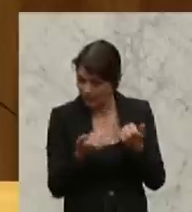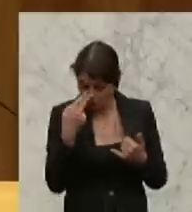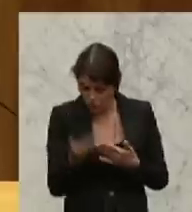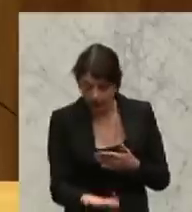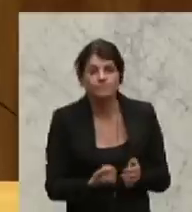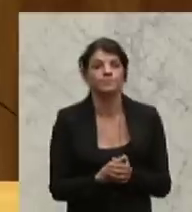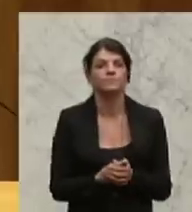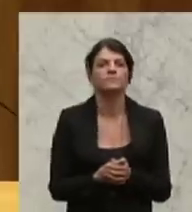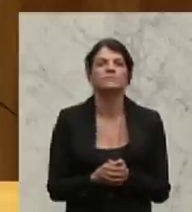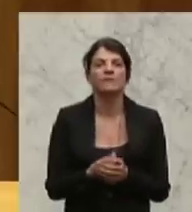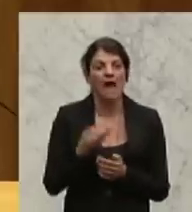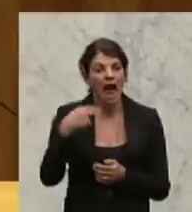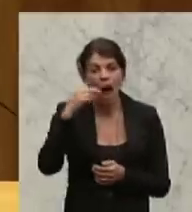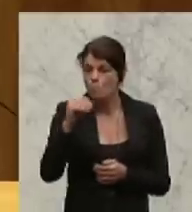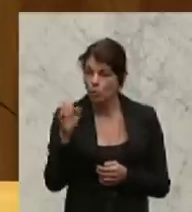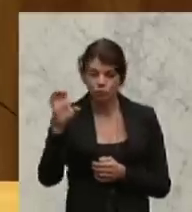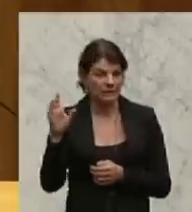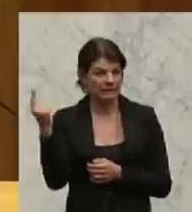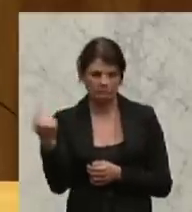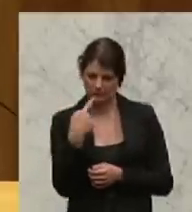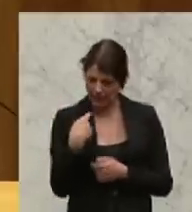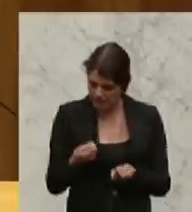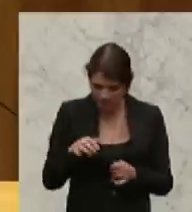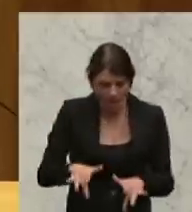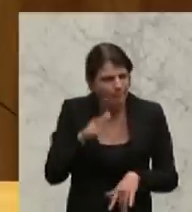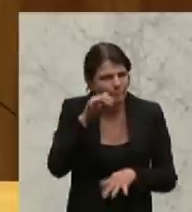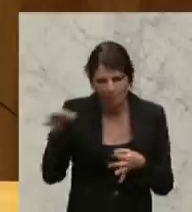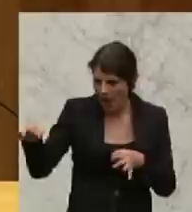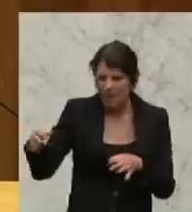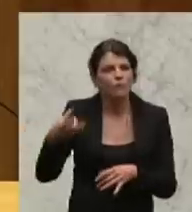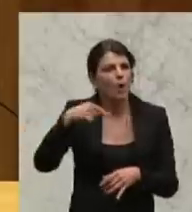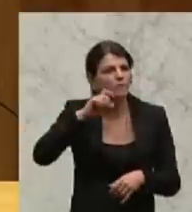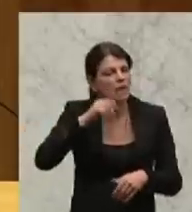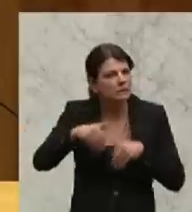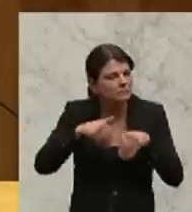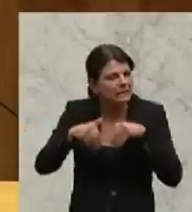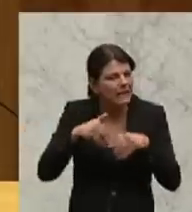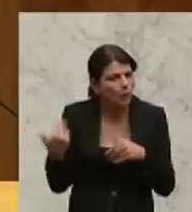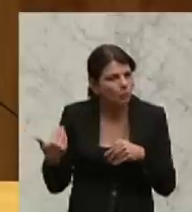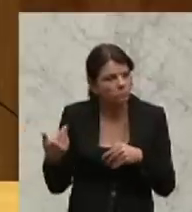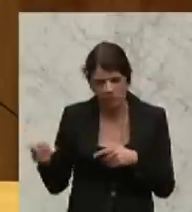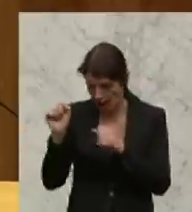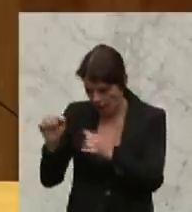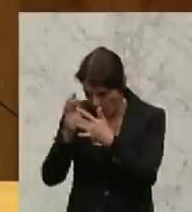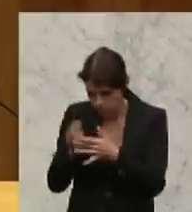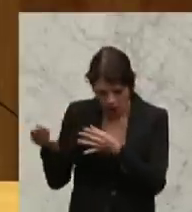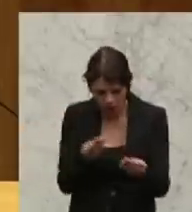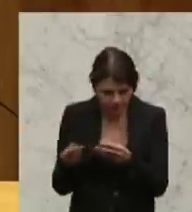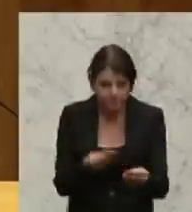Der Herr Urschitz bezieht sich nämlich auf ein Papier des Finanzministeriums. Diese Zahlen,